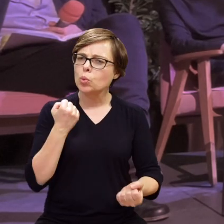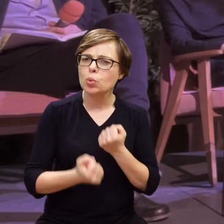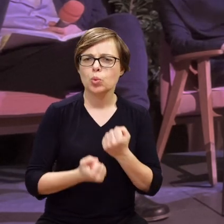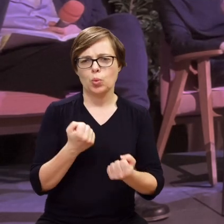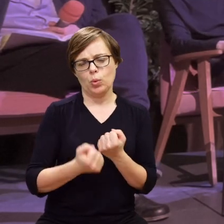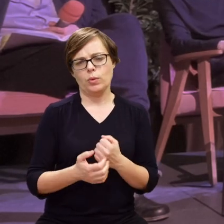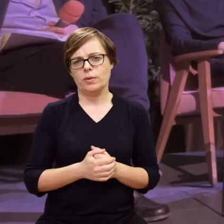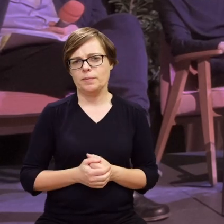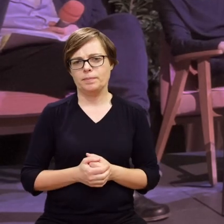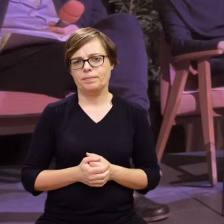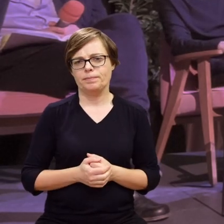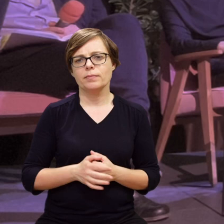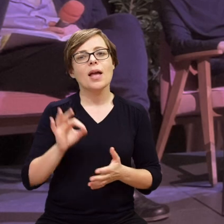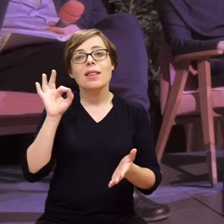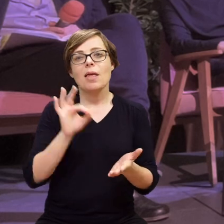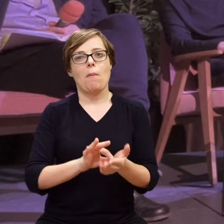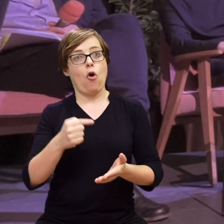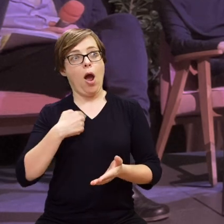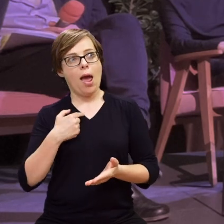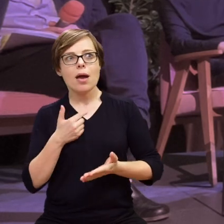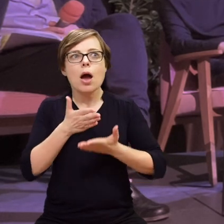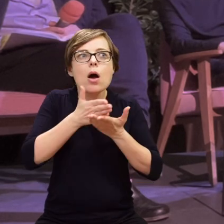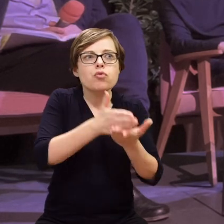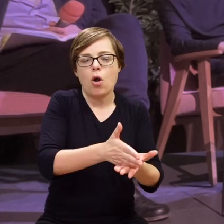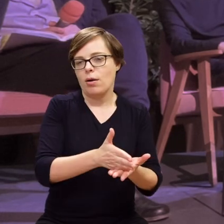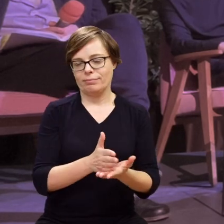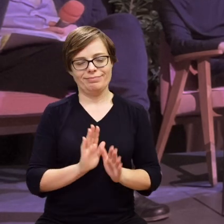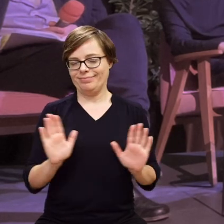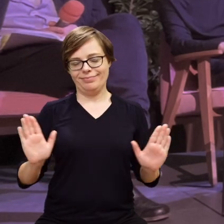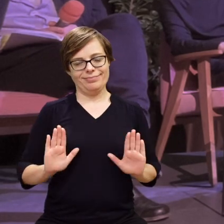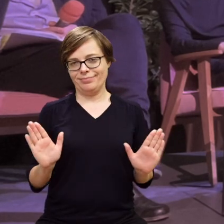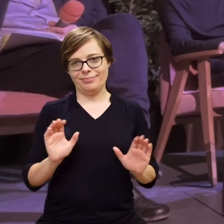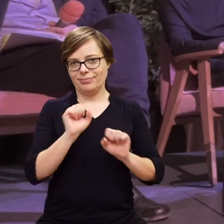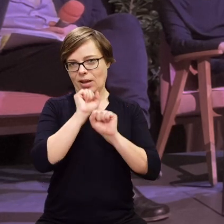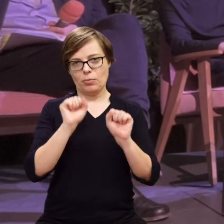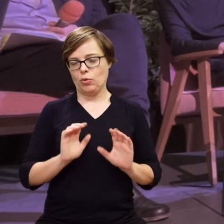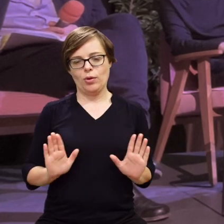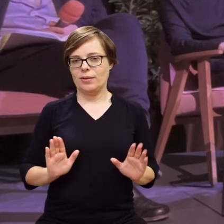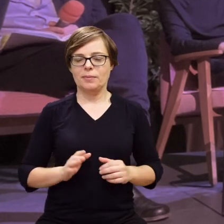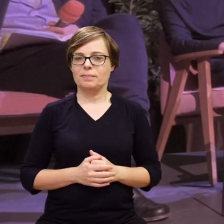No i tak, i na pewno nikomu nie doradzałabym niczego w tym zakresie.